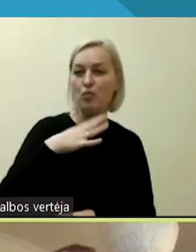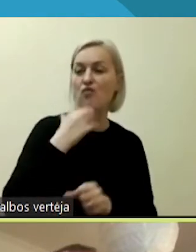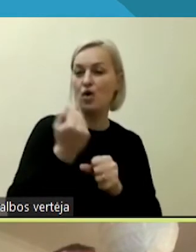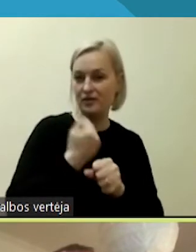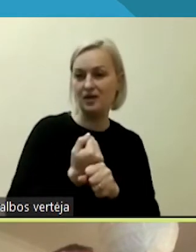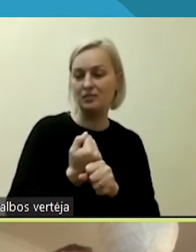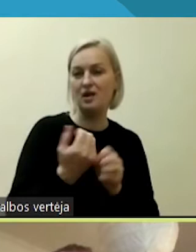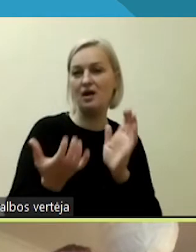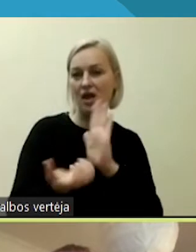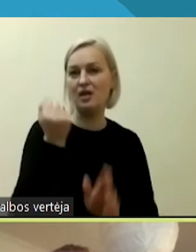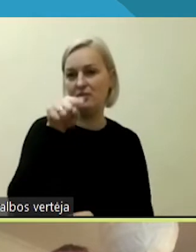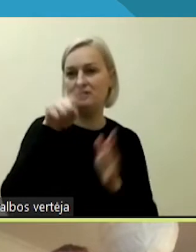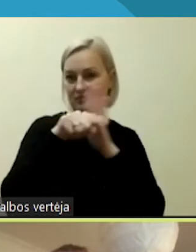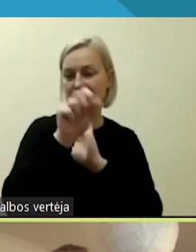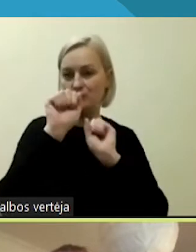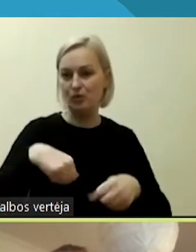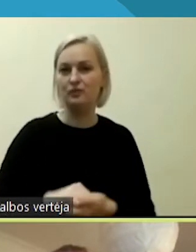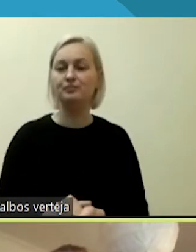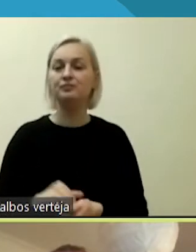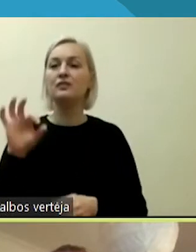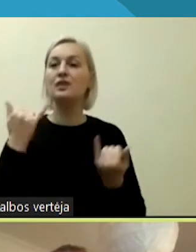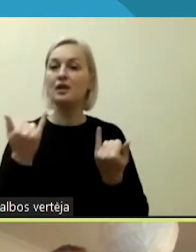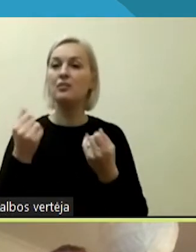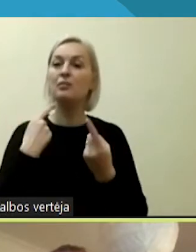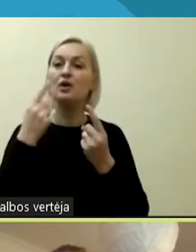Dabar norėčiau pakalbėti apie pasiekimus.